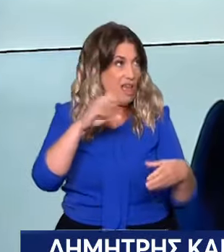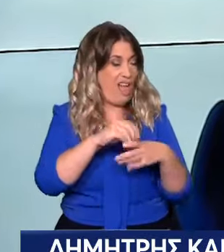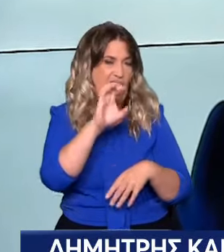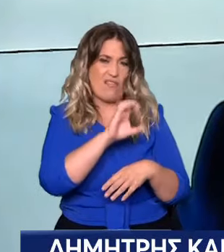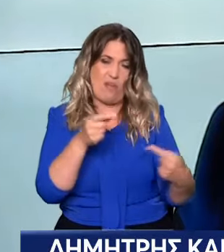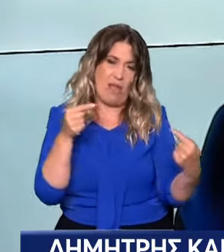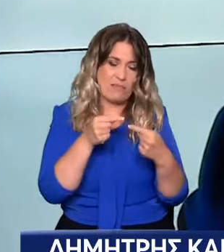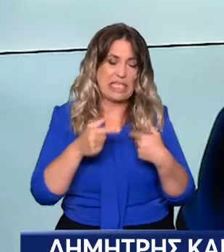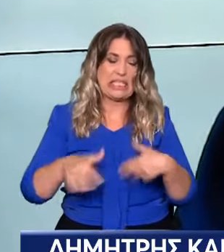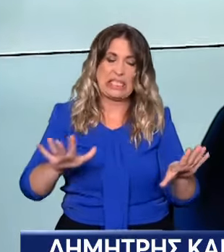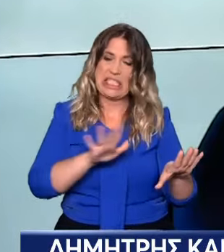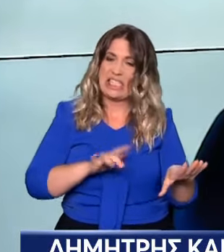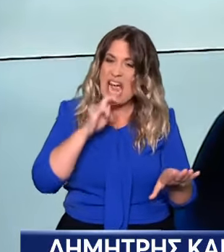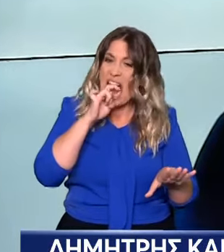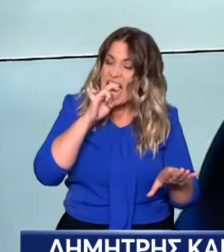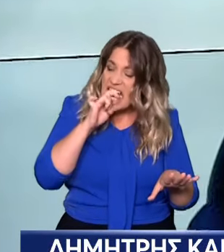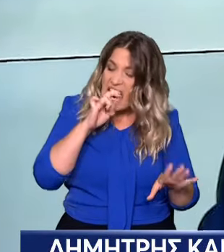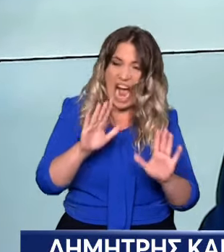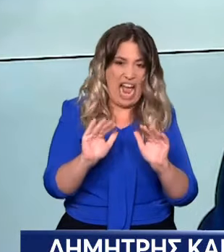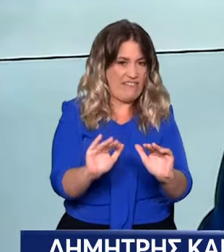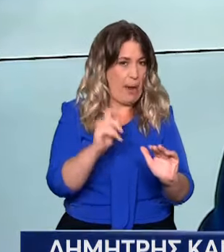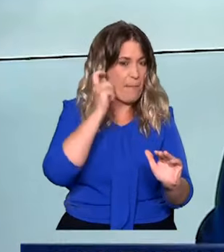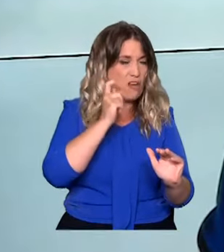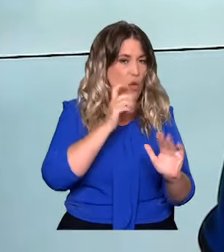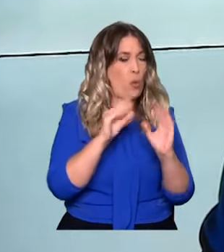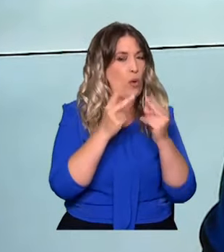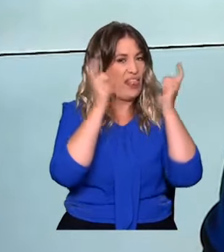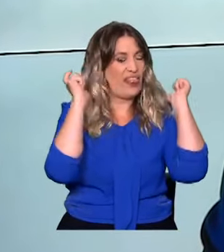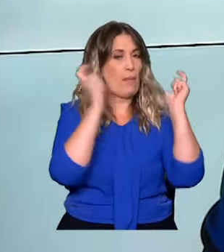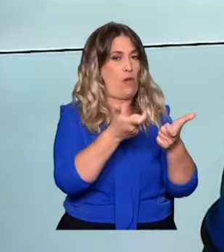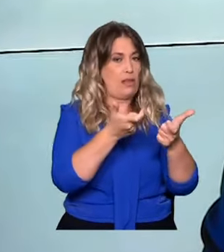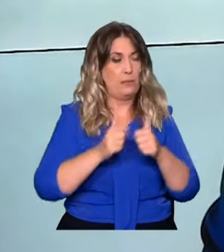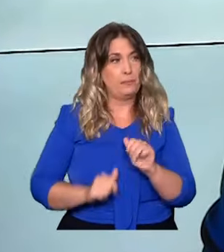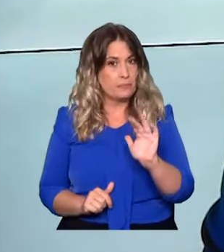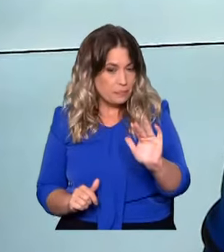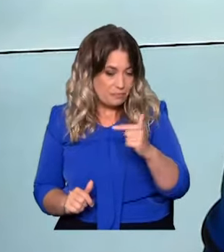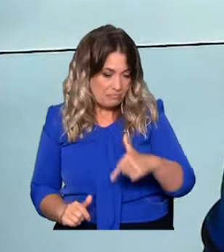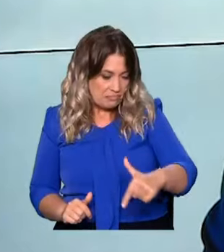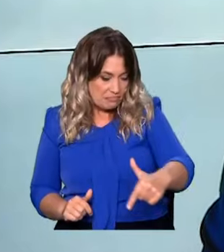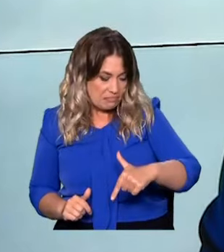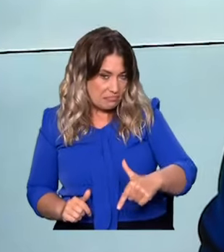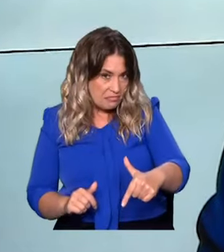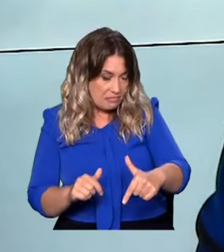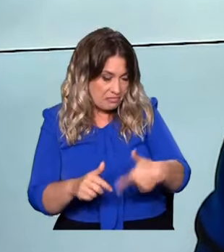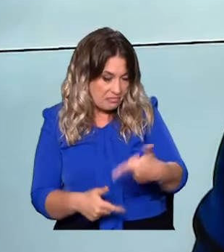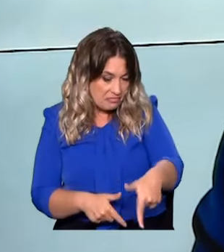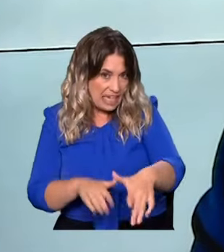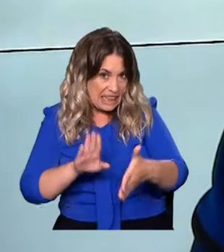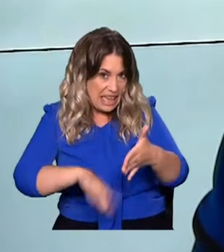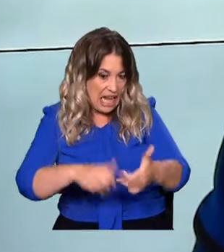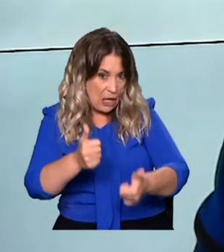είναι πάρα πολύ κρίσιμο το διαχείριο. Αυτό να εξηγήσουμε ότι μπορεί να γίνει στο τέλος του μήνα. Με τη Γαλλία να έχει